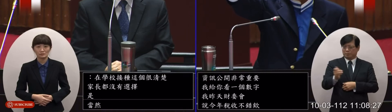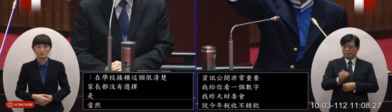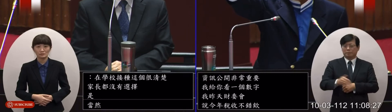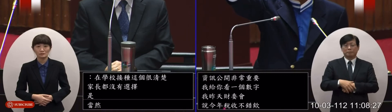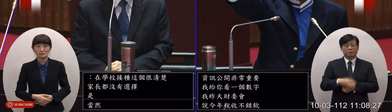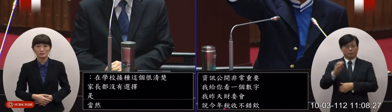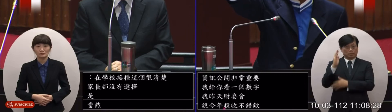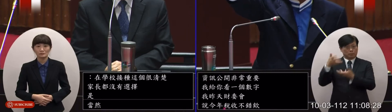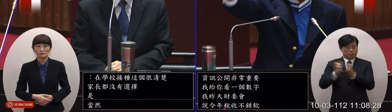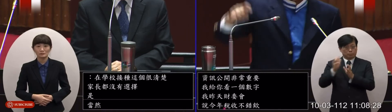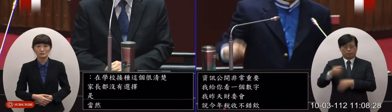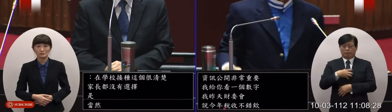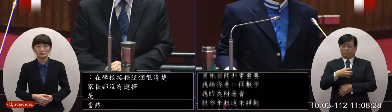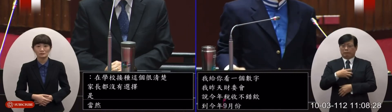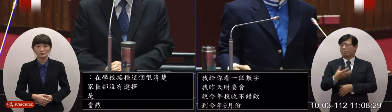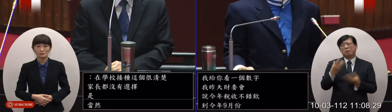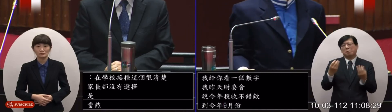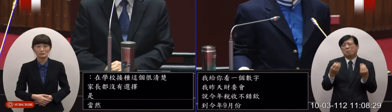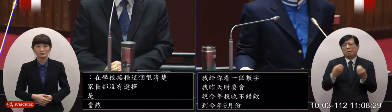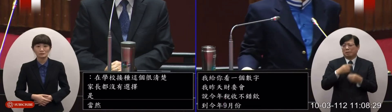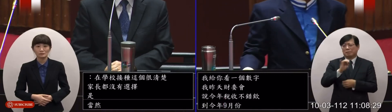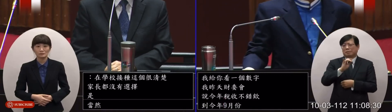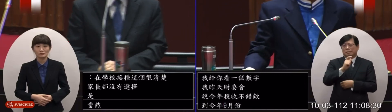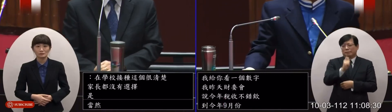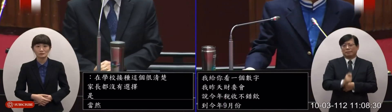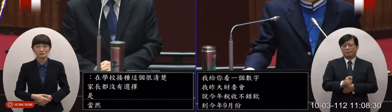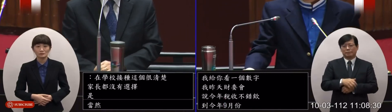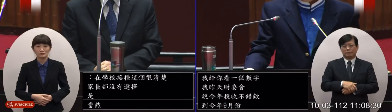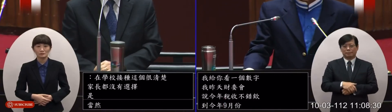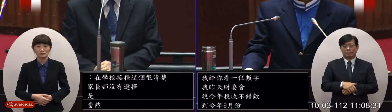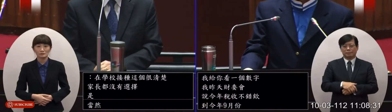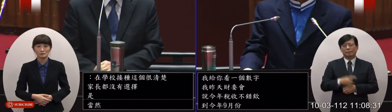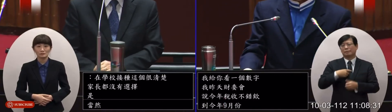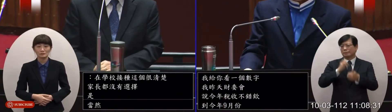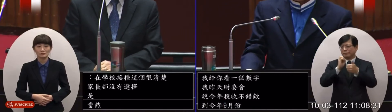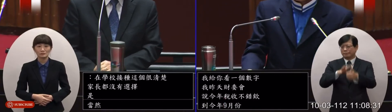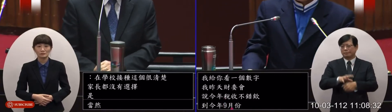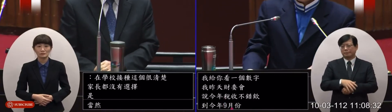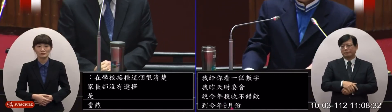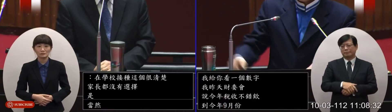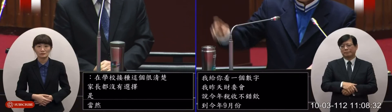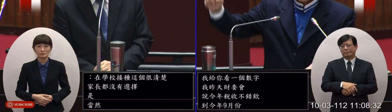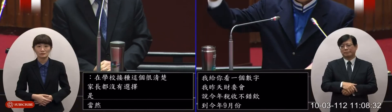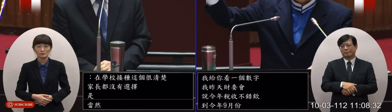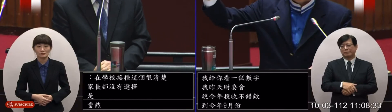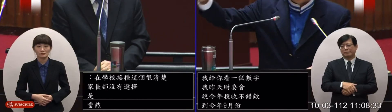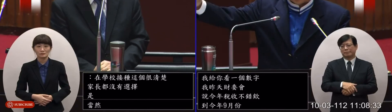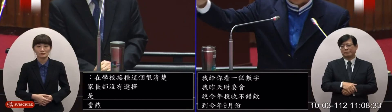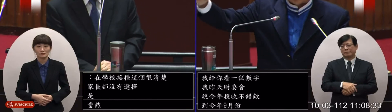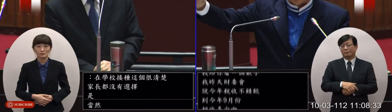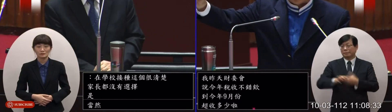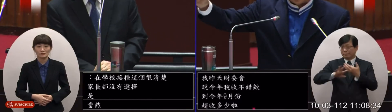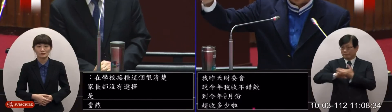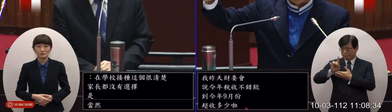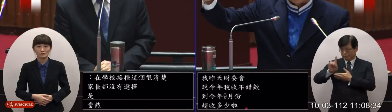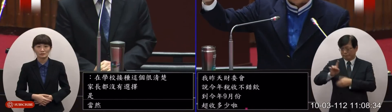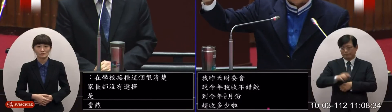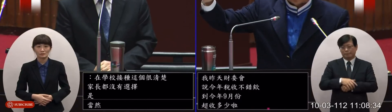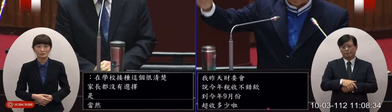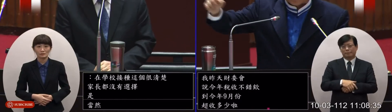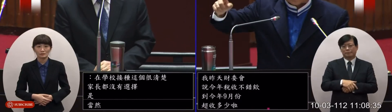財政部長走到四千說沒有啊只有一千里啊我跟你們講啊有另外一位